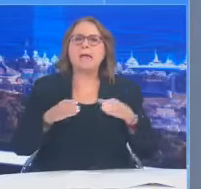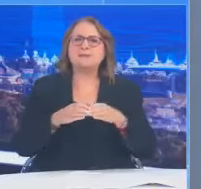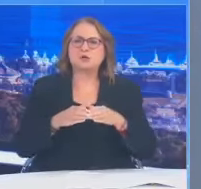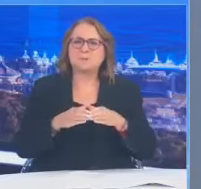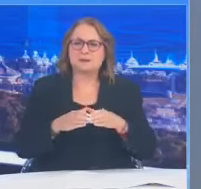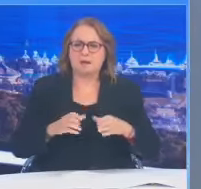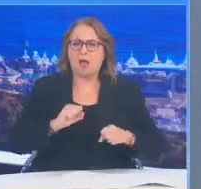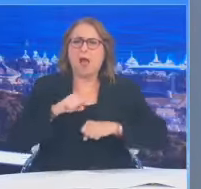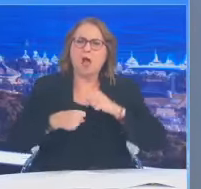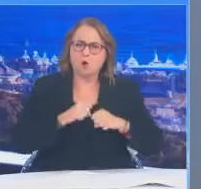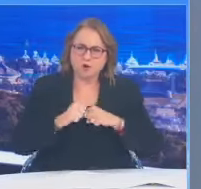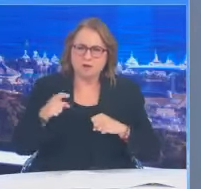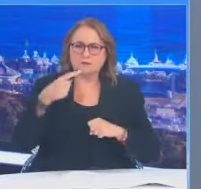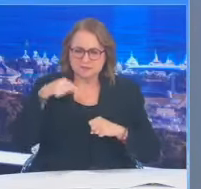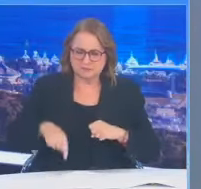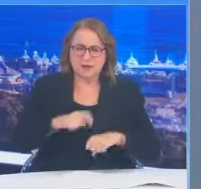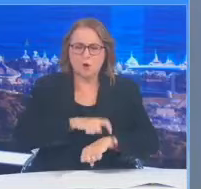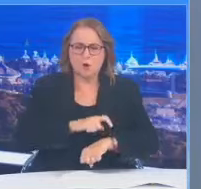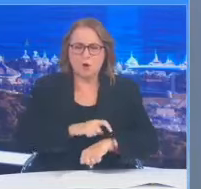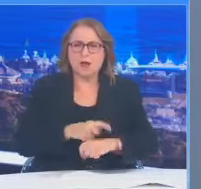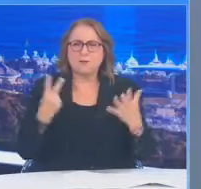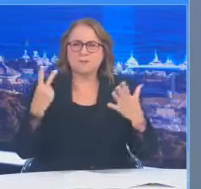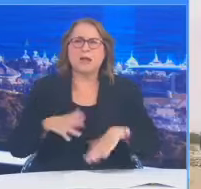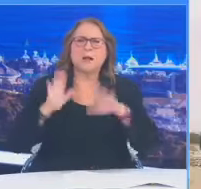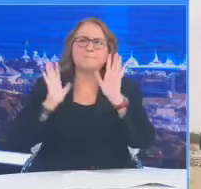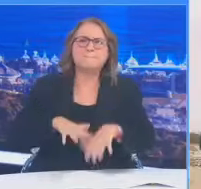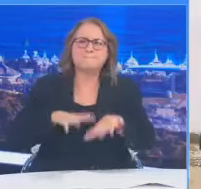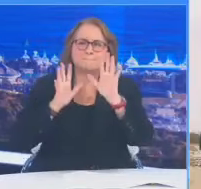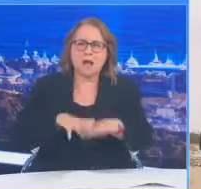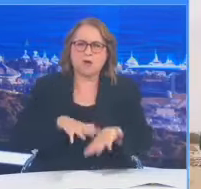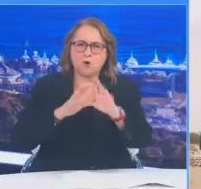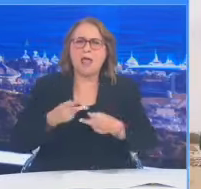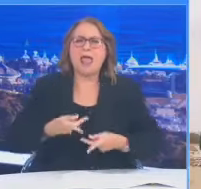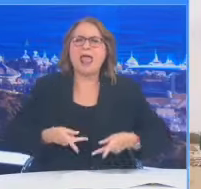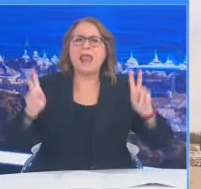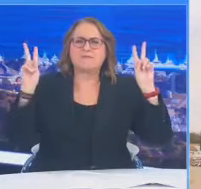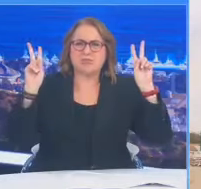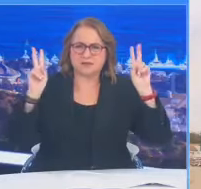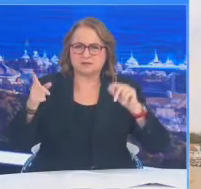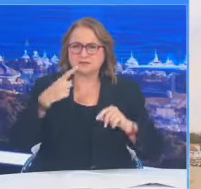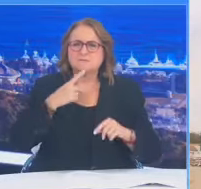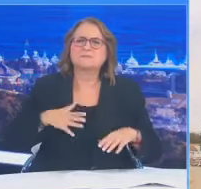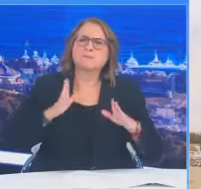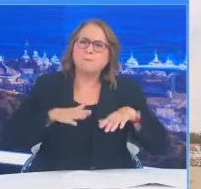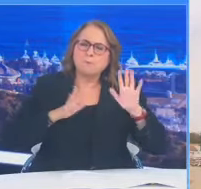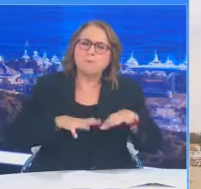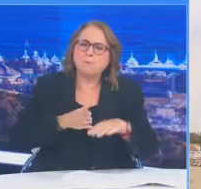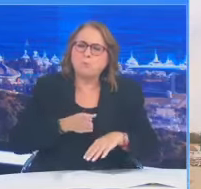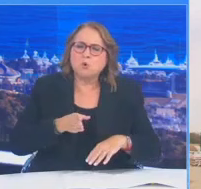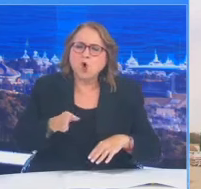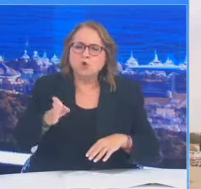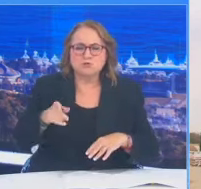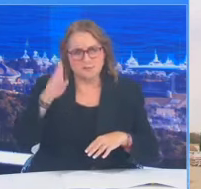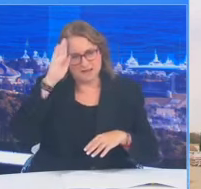σύνθημα με το οποίο η Επιτροπή Αγώνα καλεί στο συλλαλητήριο που οργανώνησε λίγος στις 7 στο Πάρκο Ελευθερίας. Θα ακολουθήσει πορεία στην Αμερικανική